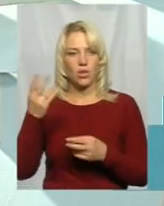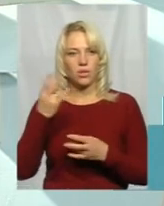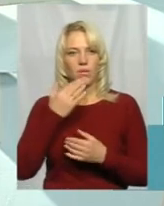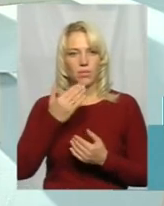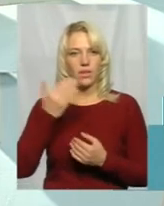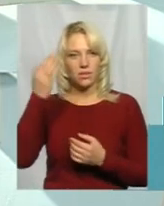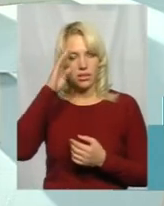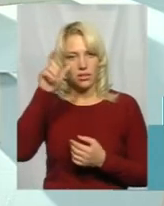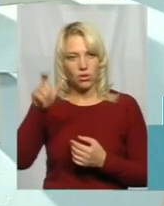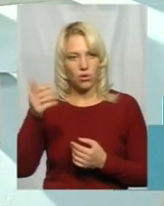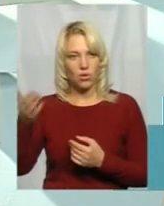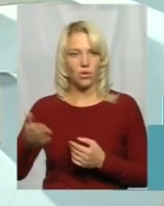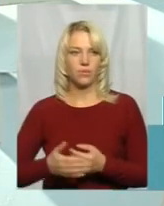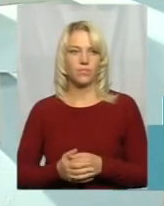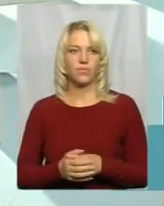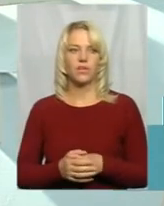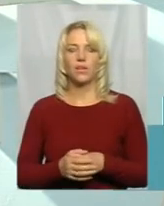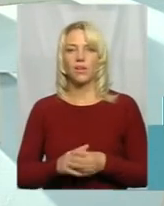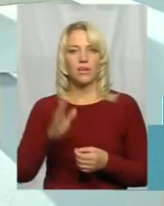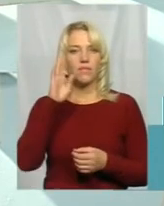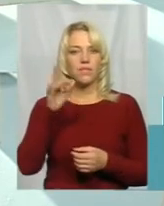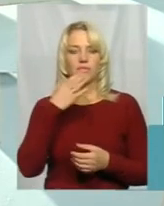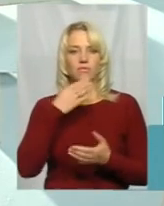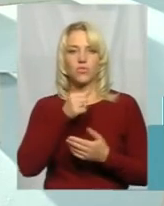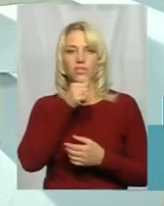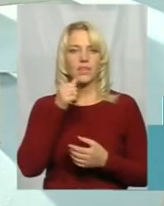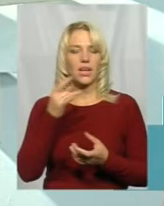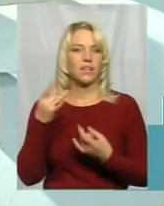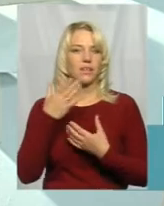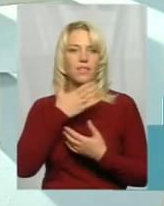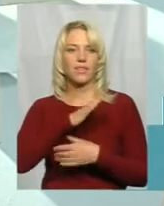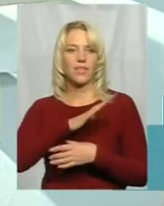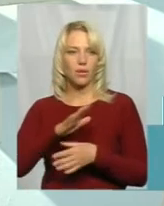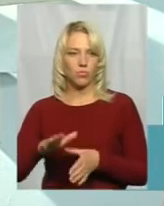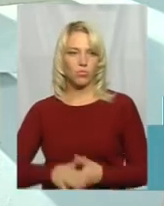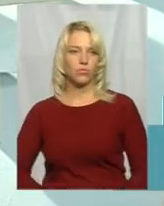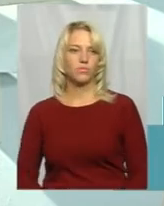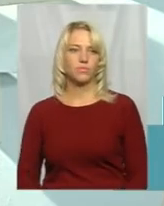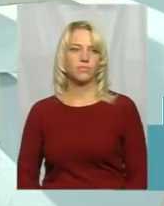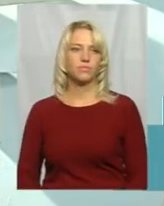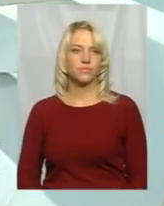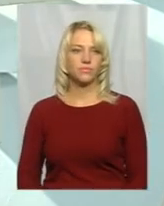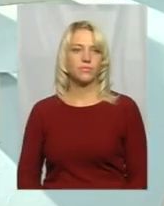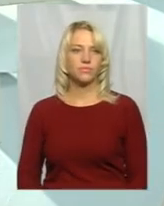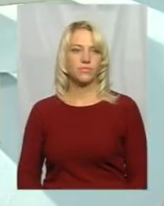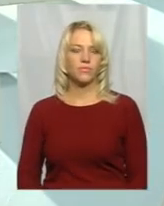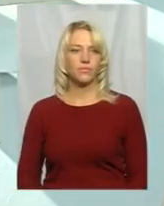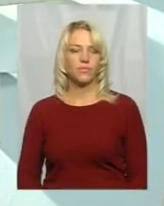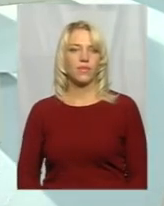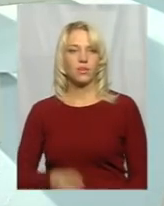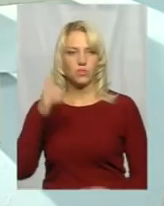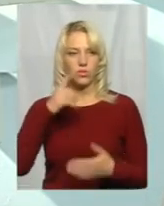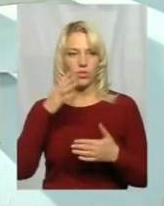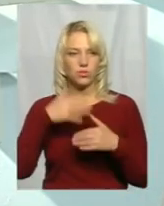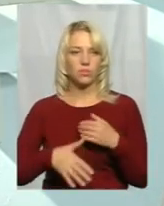запитувати. А він вам не розкривав з цих секретів. на жаль, своєї роботи не розкриває. Зрозуміло.